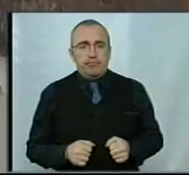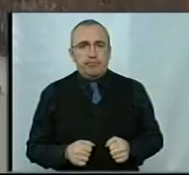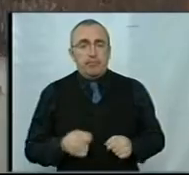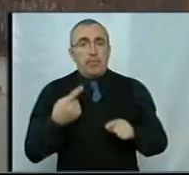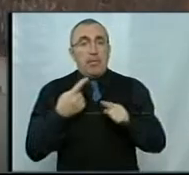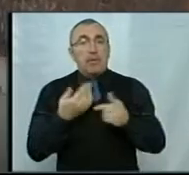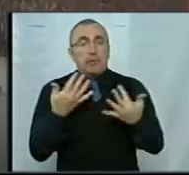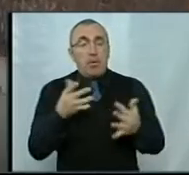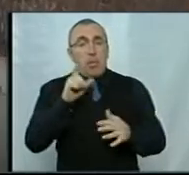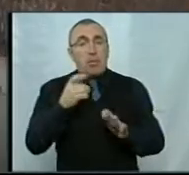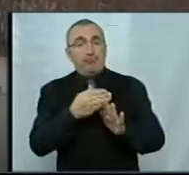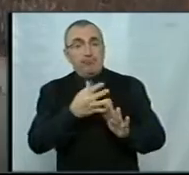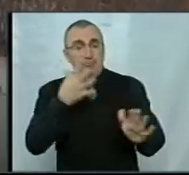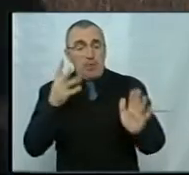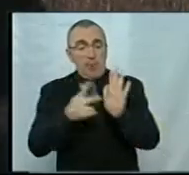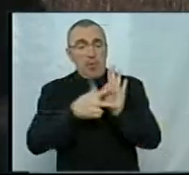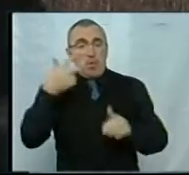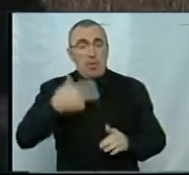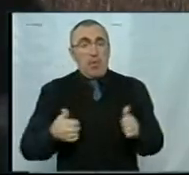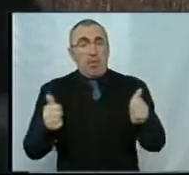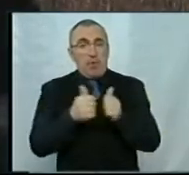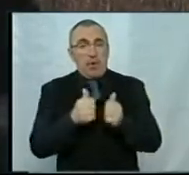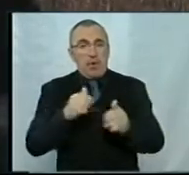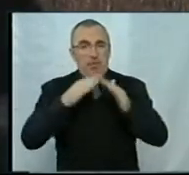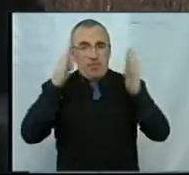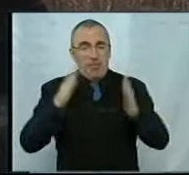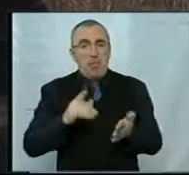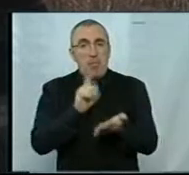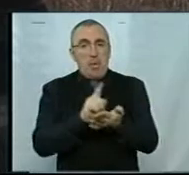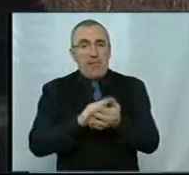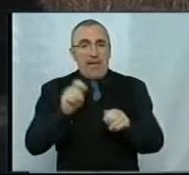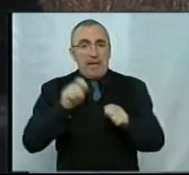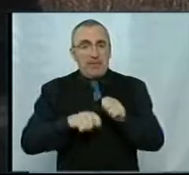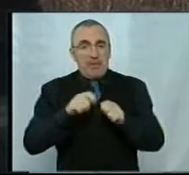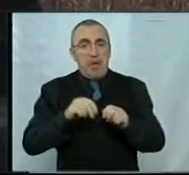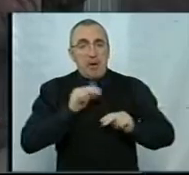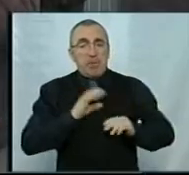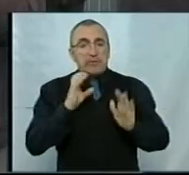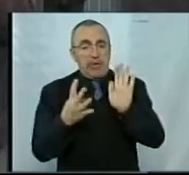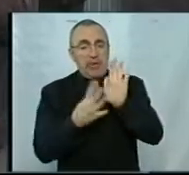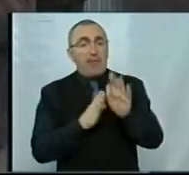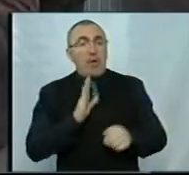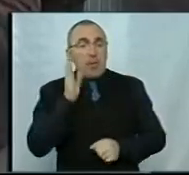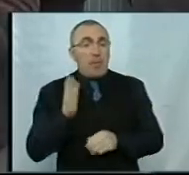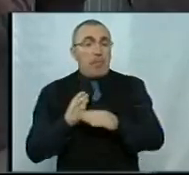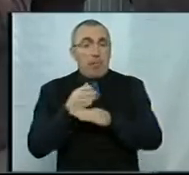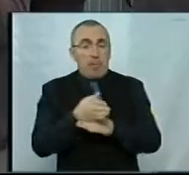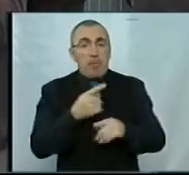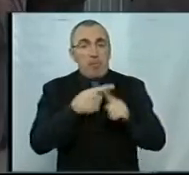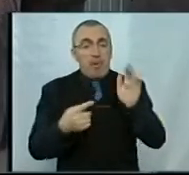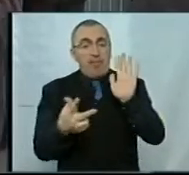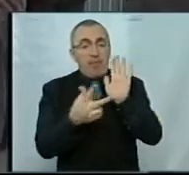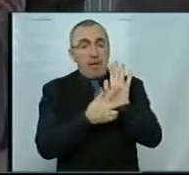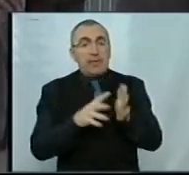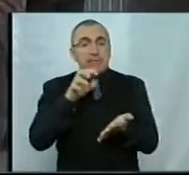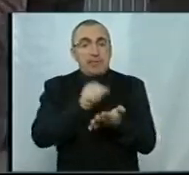Ось стільки людей зібрались о 8.30 біля приміщення податкової інспекції, яка працює з 9 ранку. Прийшов сюди о пів на восьму,